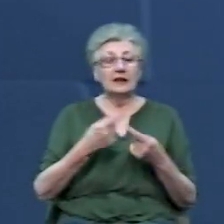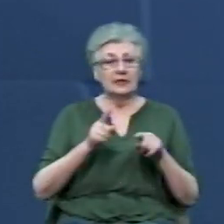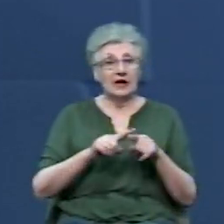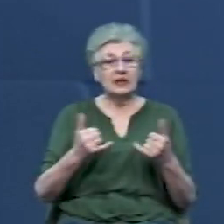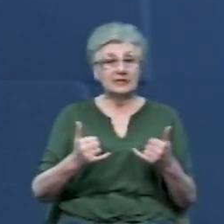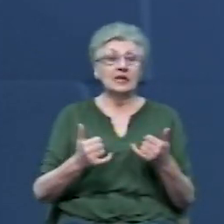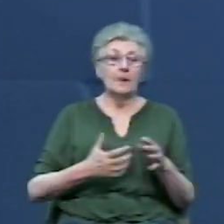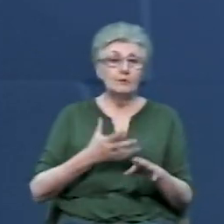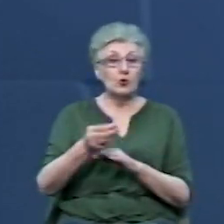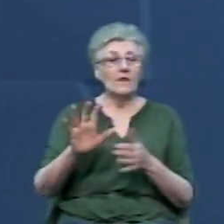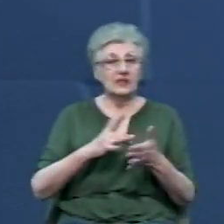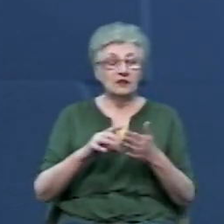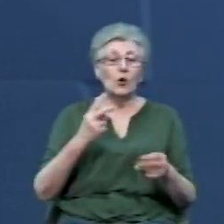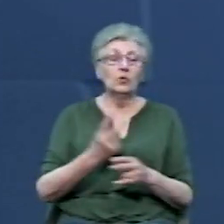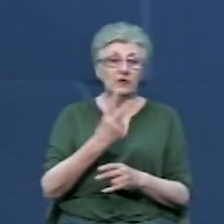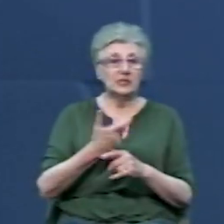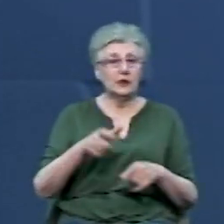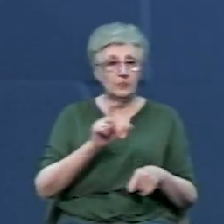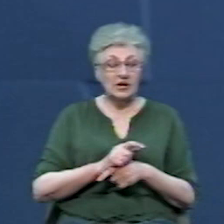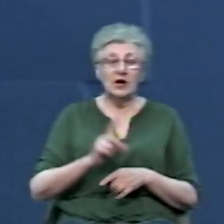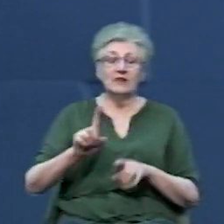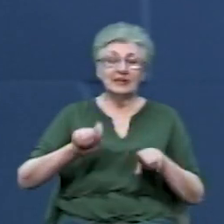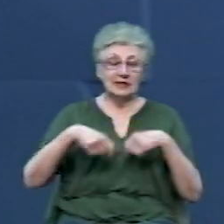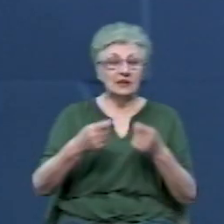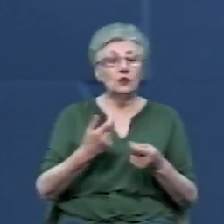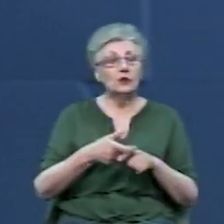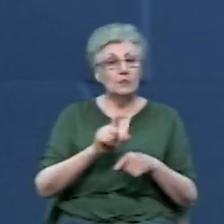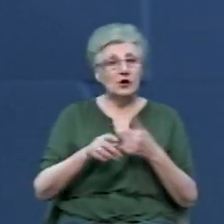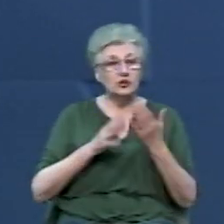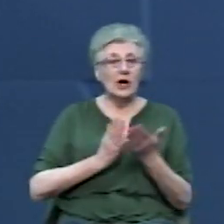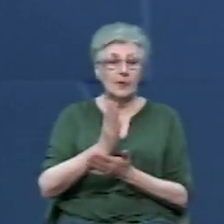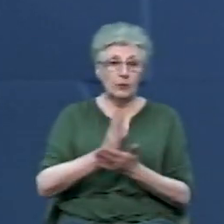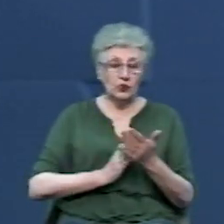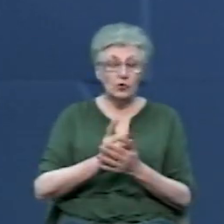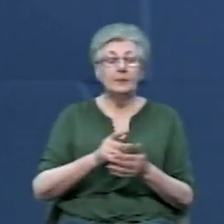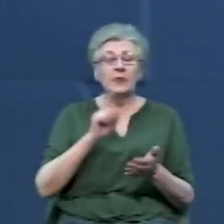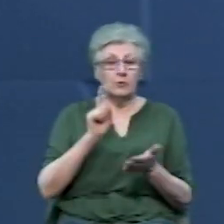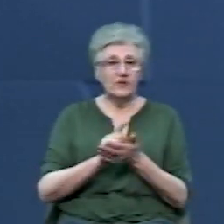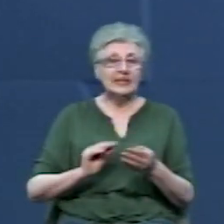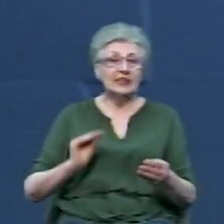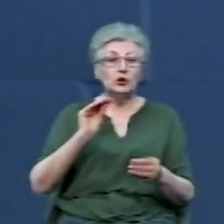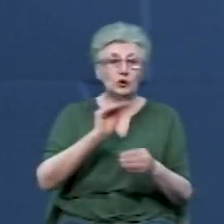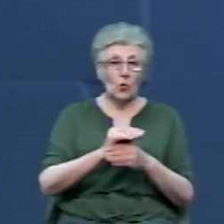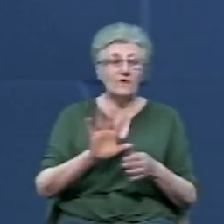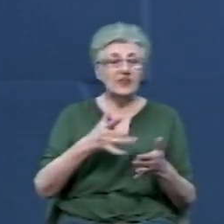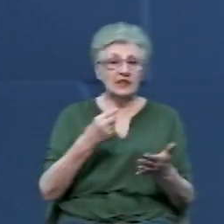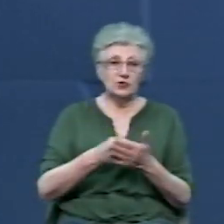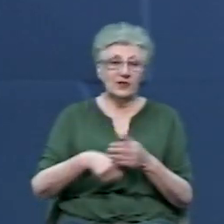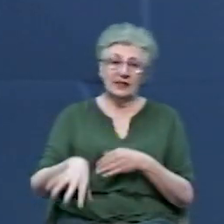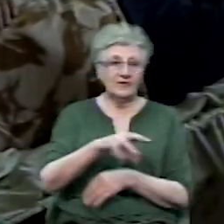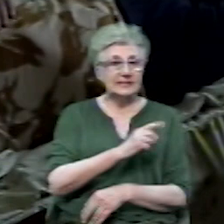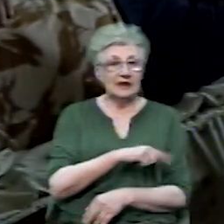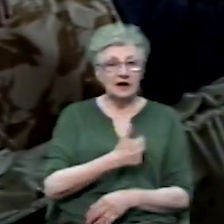більше, оскільки він надає пацієнтам більше послуг. Як МОЗ планує дофінансувати всі лікарні, дізнавалась Викторія Танасійчук.